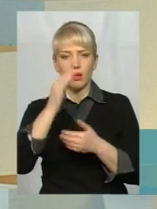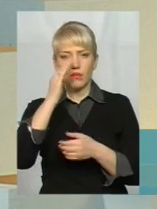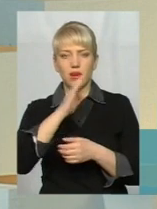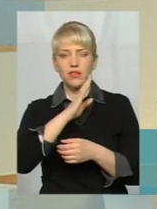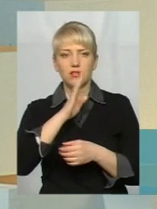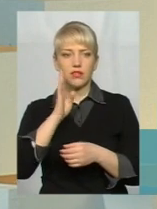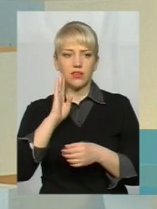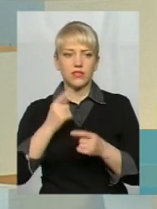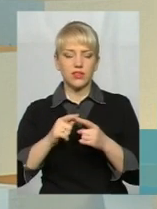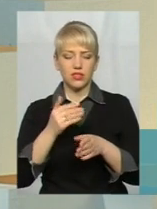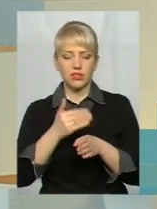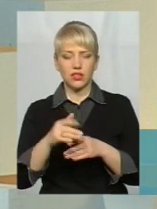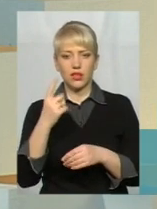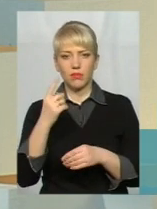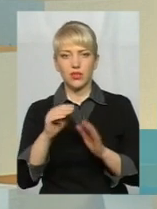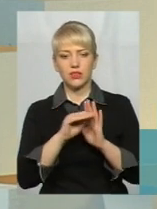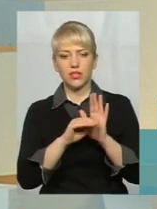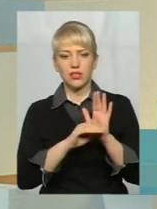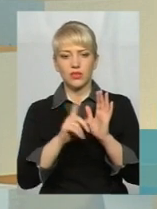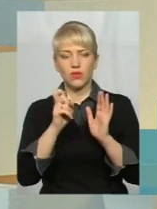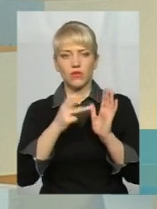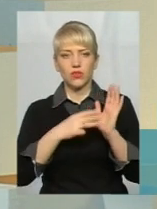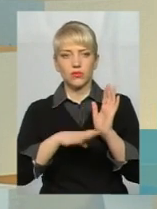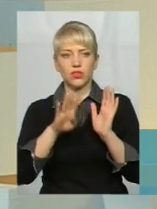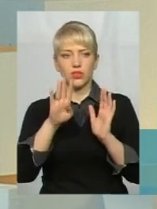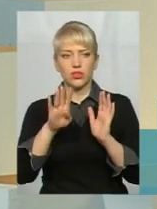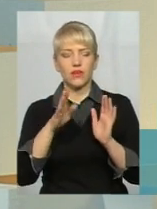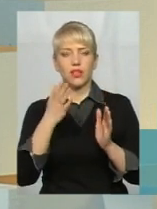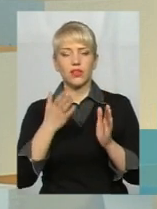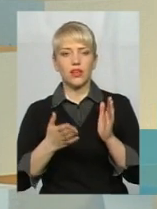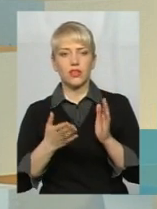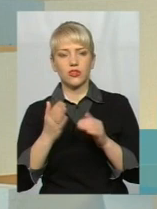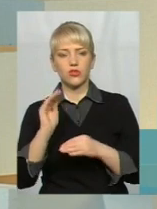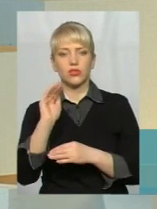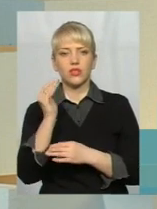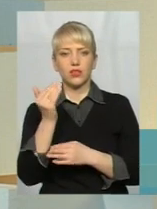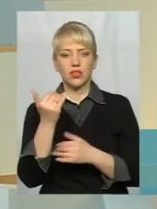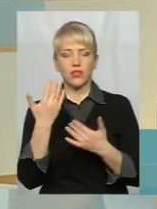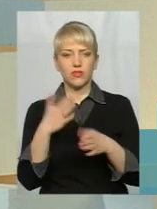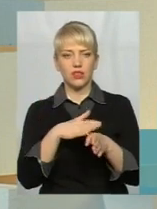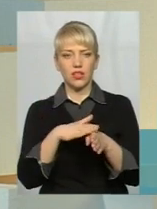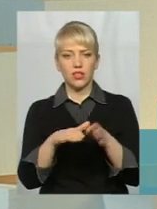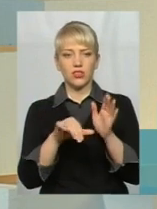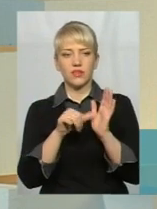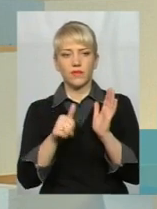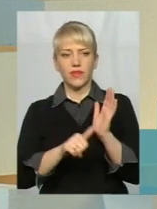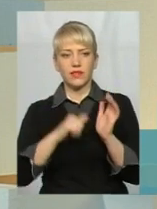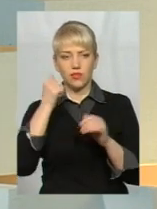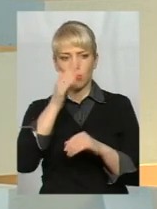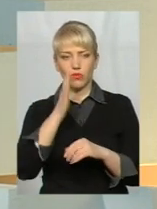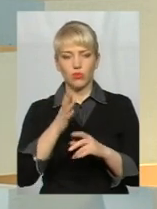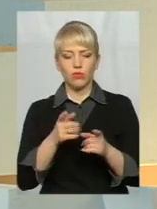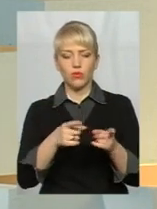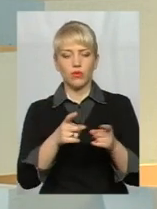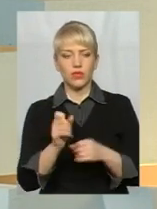Це частина першого стаття 184 адміністративного кодексу. Ну, якщо вже дитині є на даний час 16 років, то тоді вже будемо притягувати